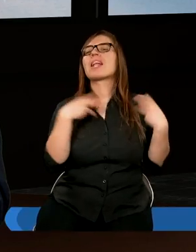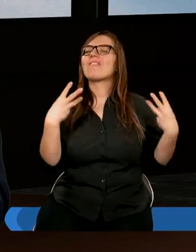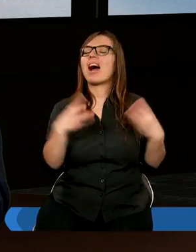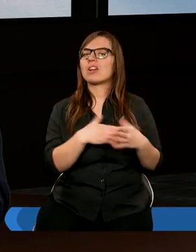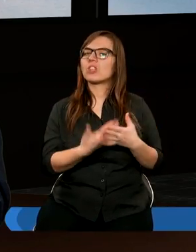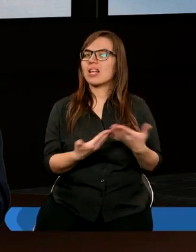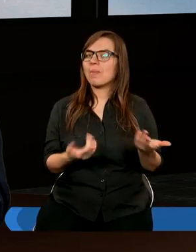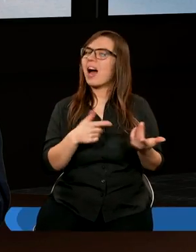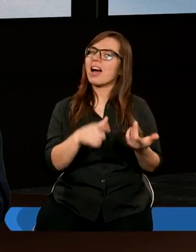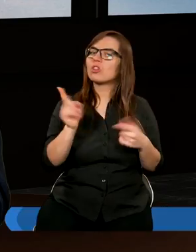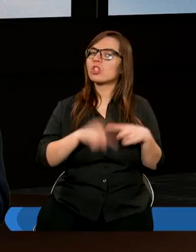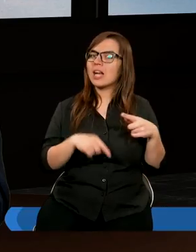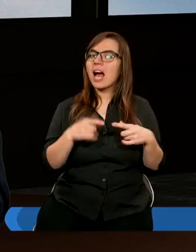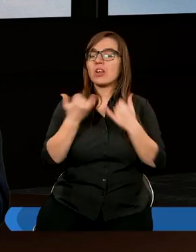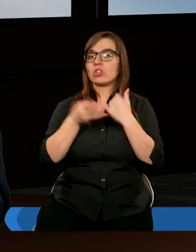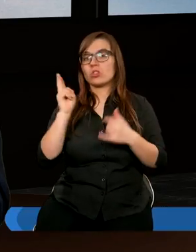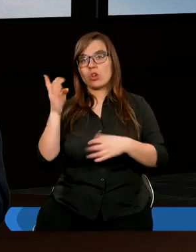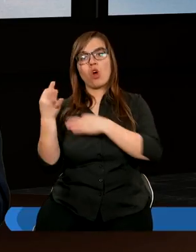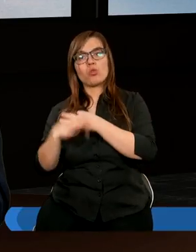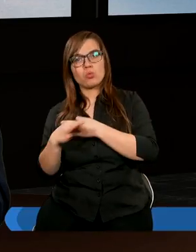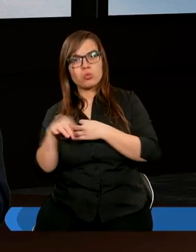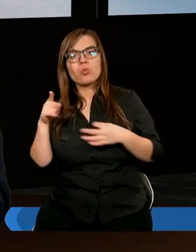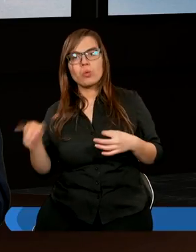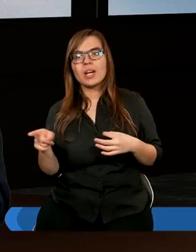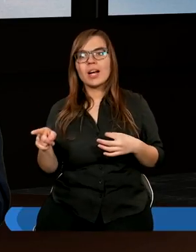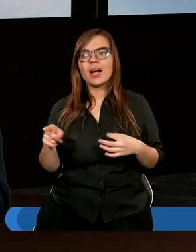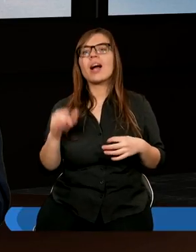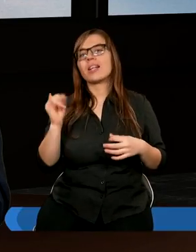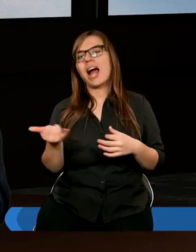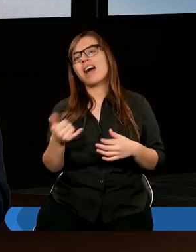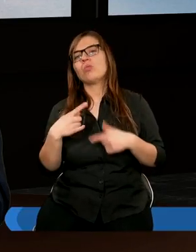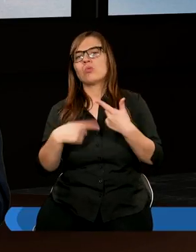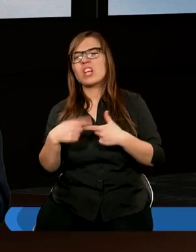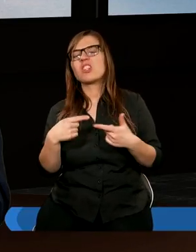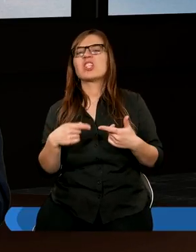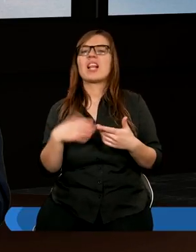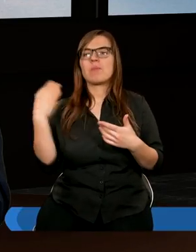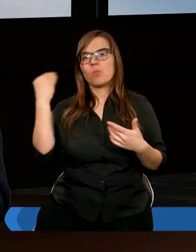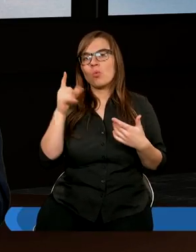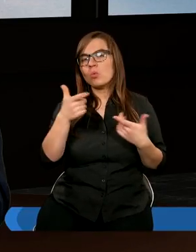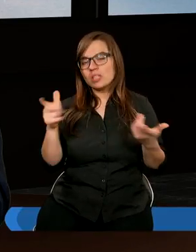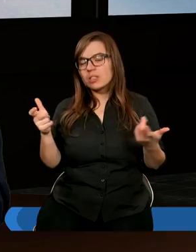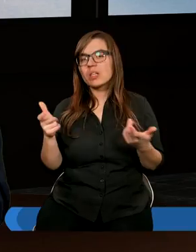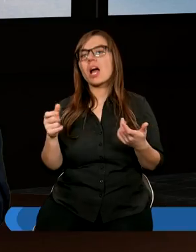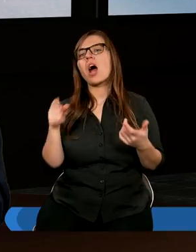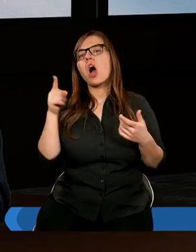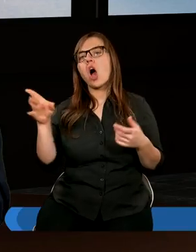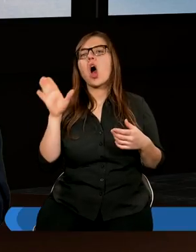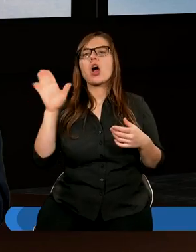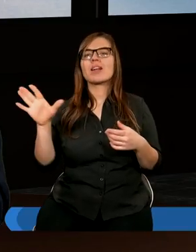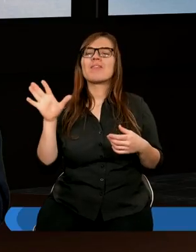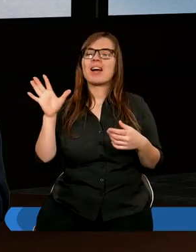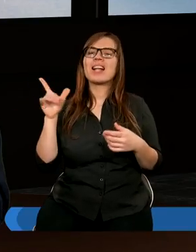Jeżeli ktoś studiuje jakąś dziedzinę, to on ma